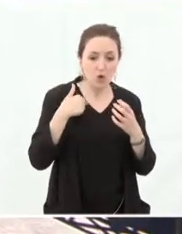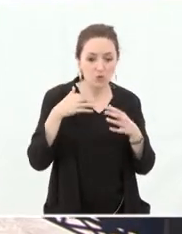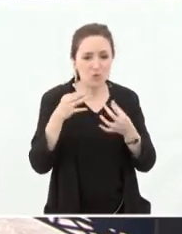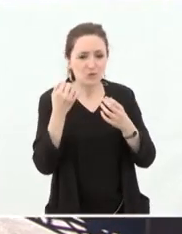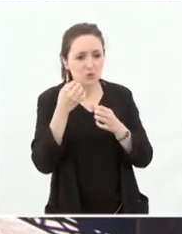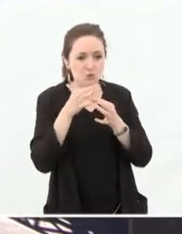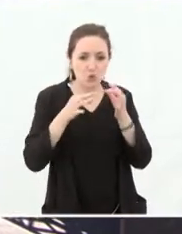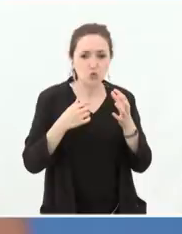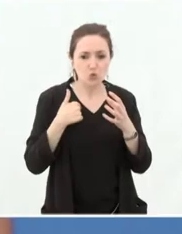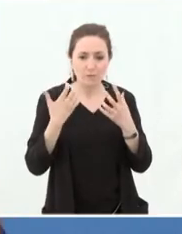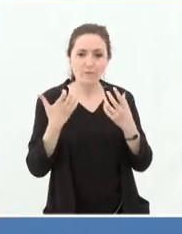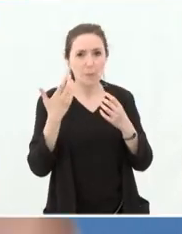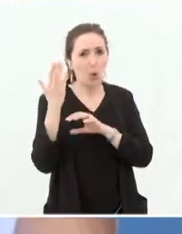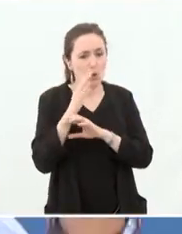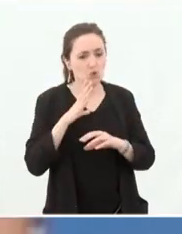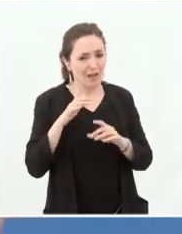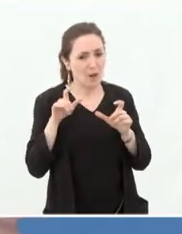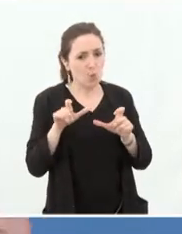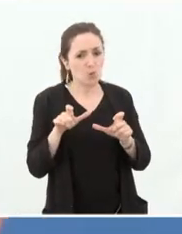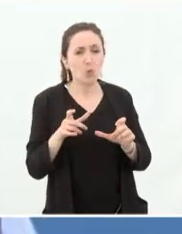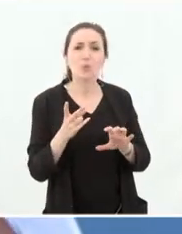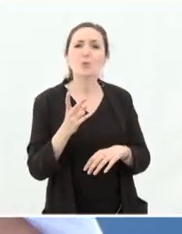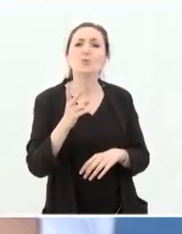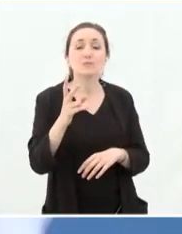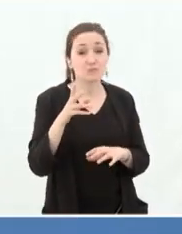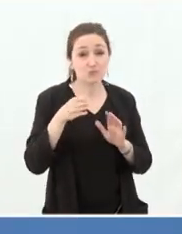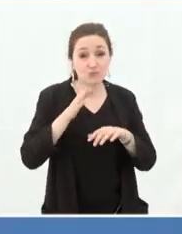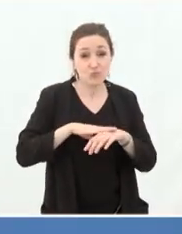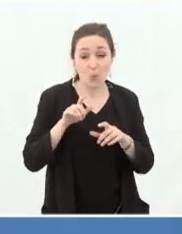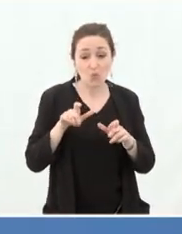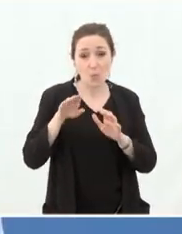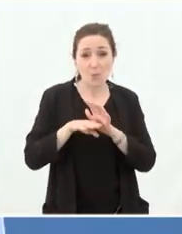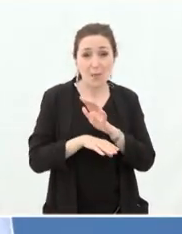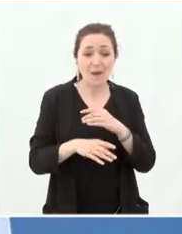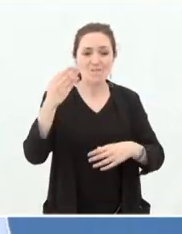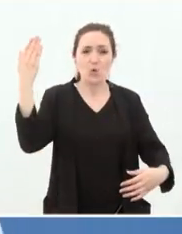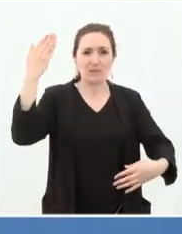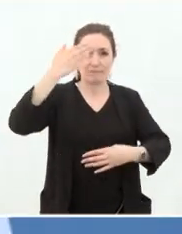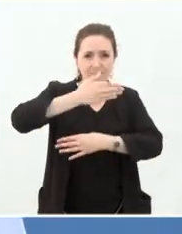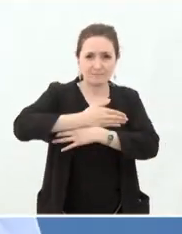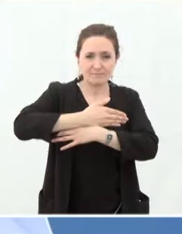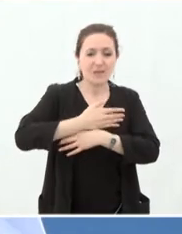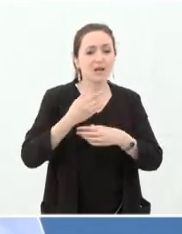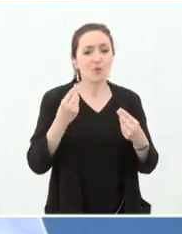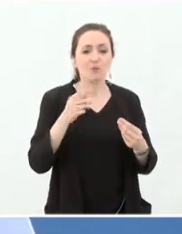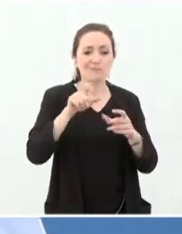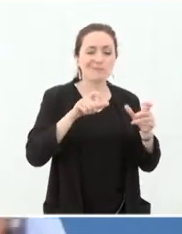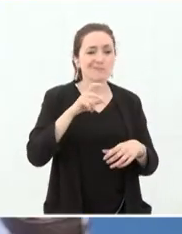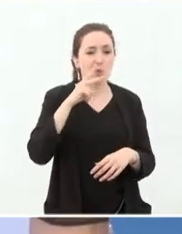contrôle sur des enjeux qu ne contrôlent de moins en moins. Donc on ferme les frontières. Donc on a tendance à déshumaniser l'autre. Et donc être